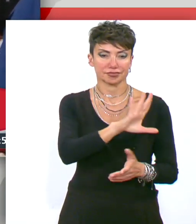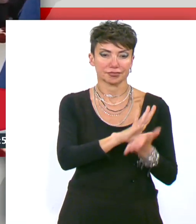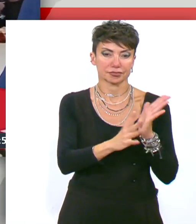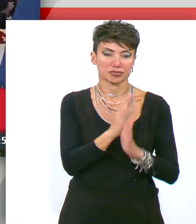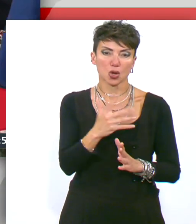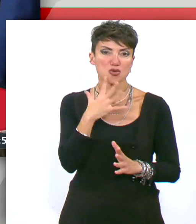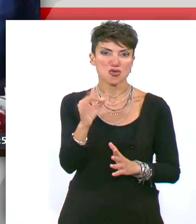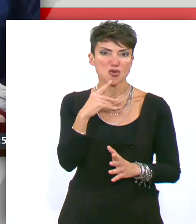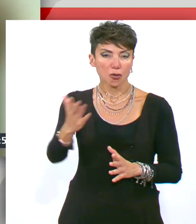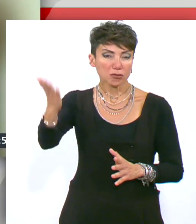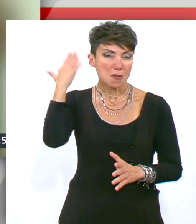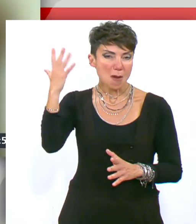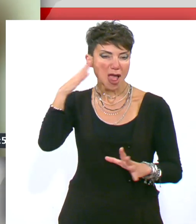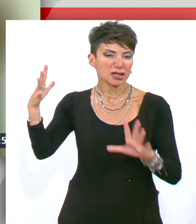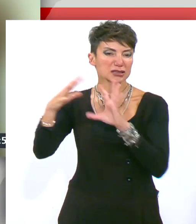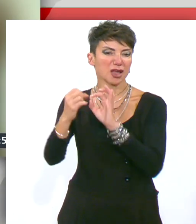την ακραία πολιτική του Ερντογάν.